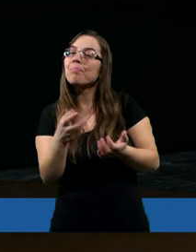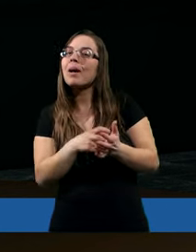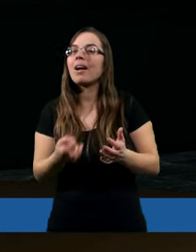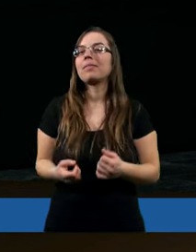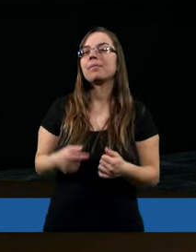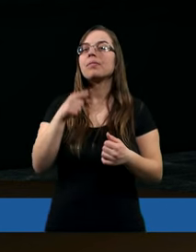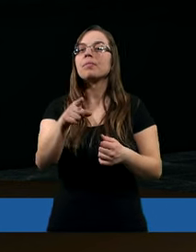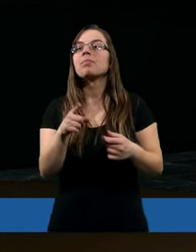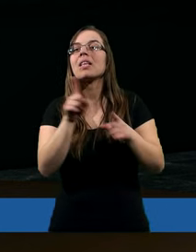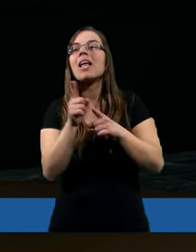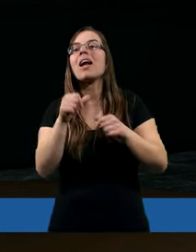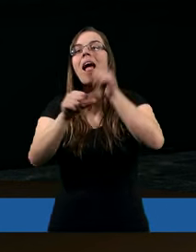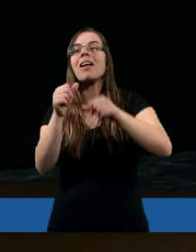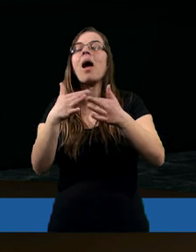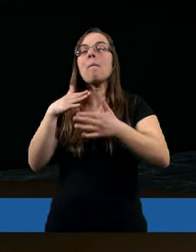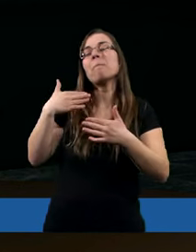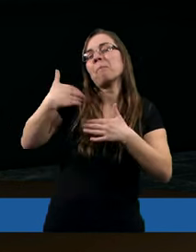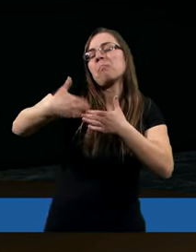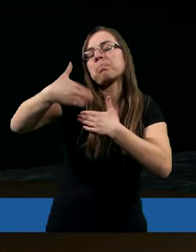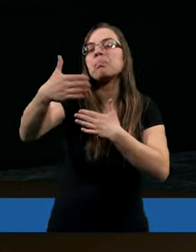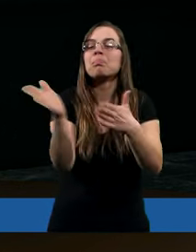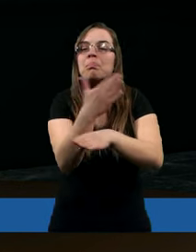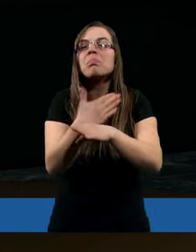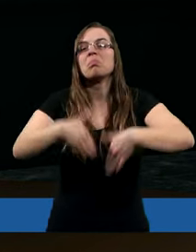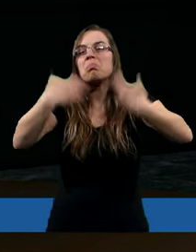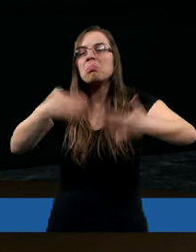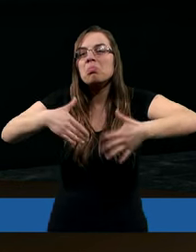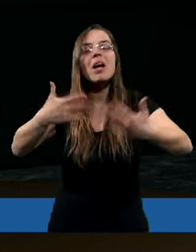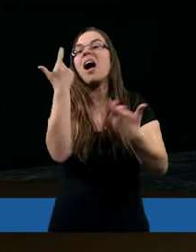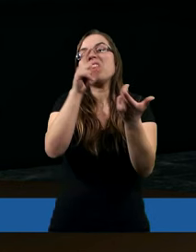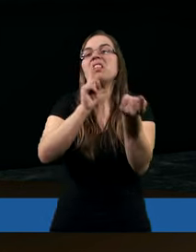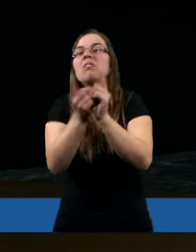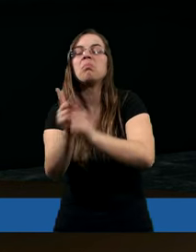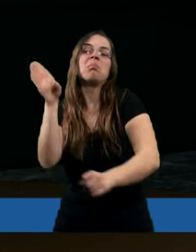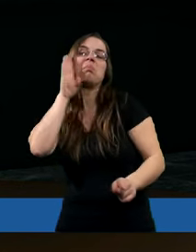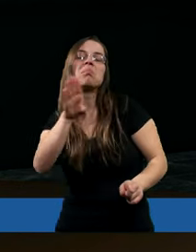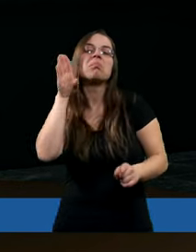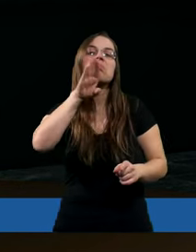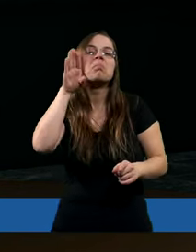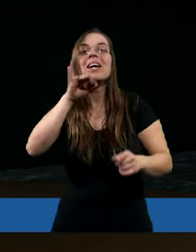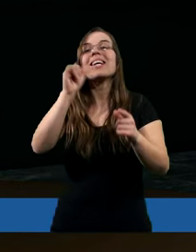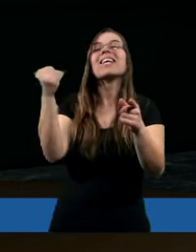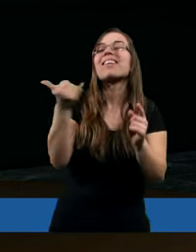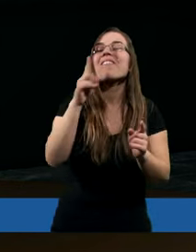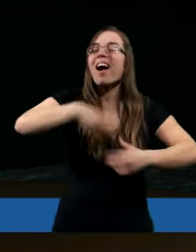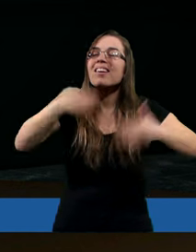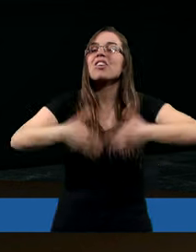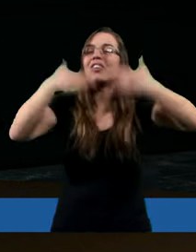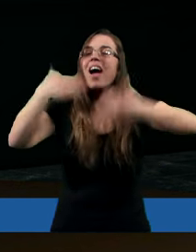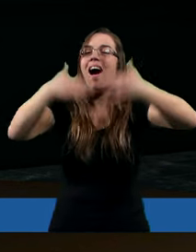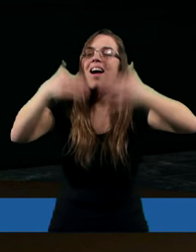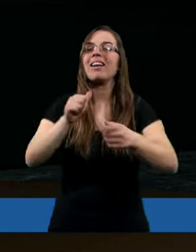lata mijają i nic się nie zmienia. Każdego dnia jest jakaś walka o to, tak?